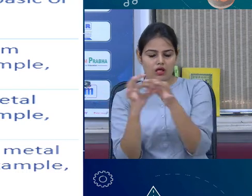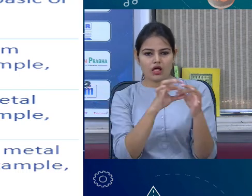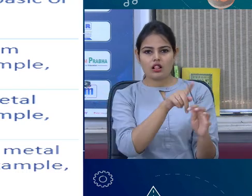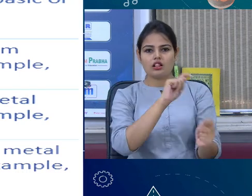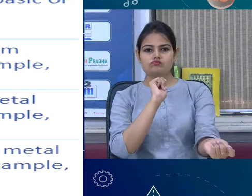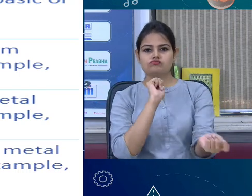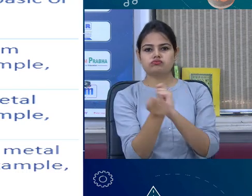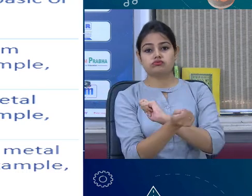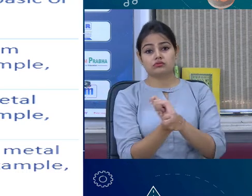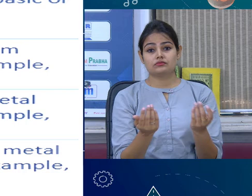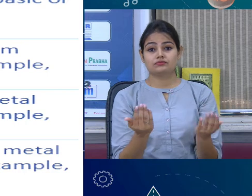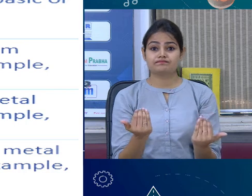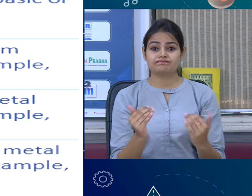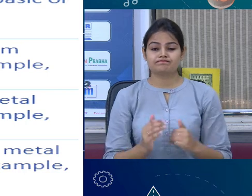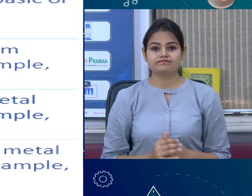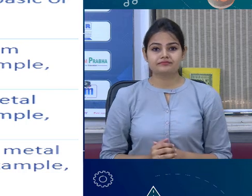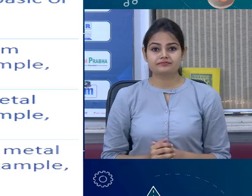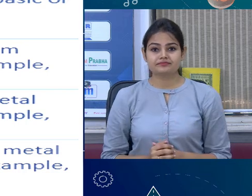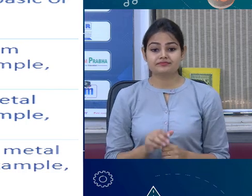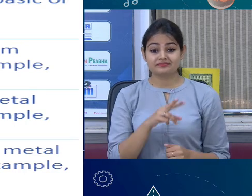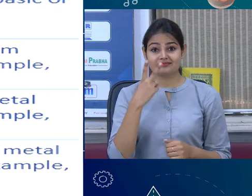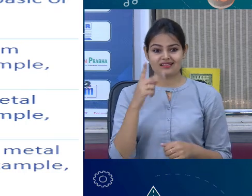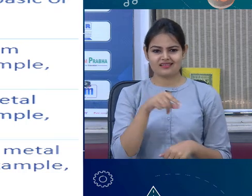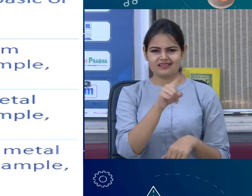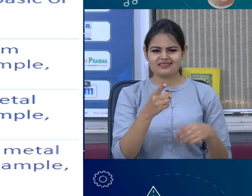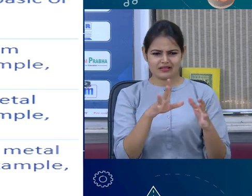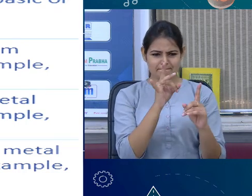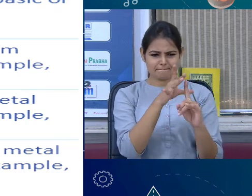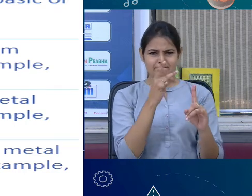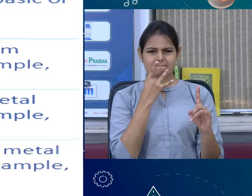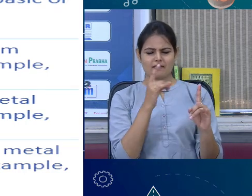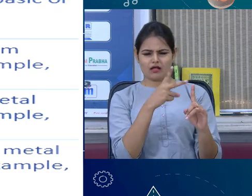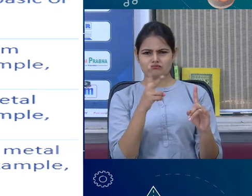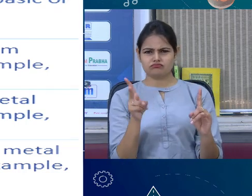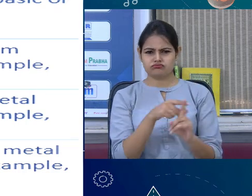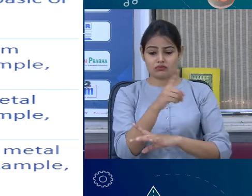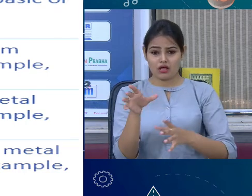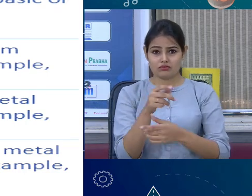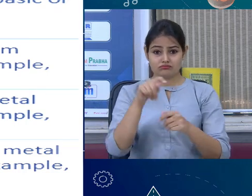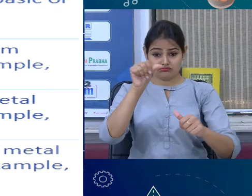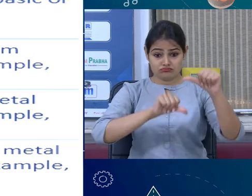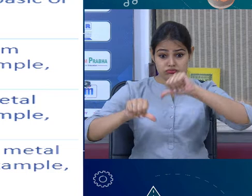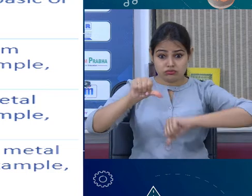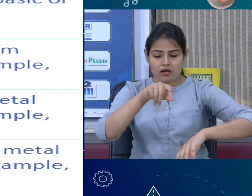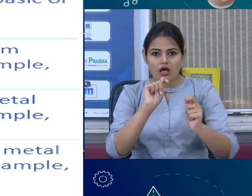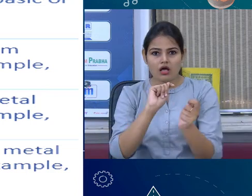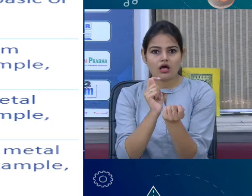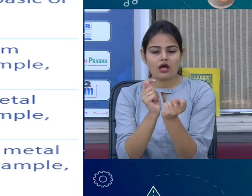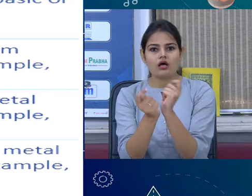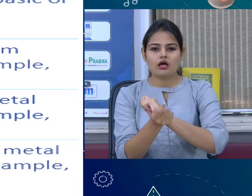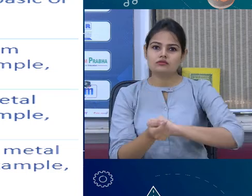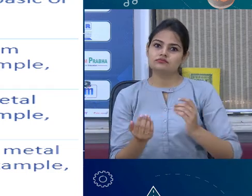So, हम दिखते के, जो metal है, it is subjected to different kinds of chemical reactions, और ये chemical reactions के लिए हमें